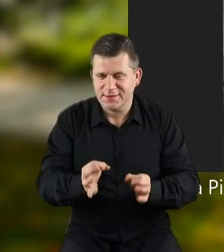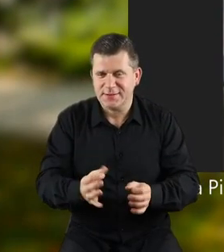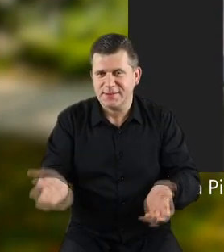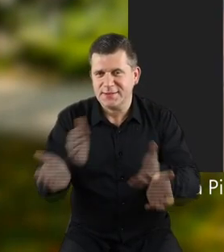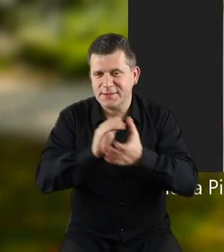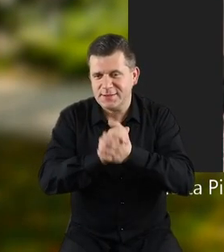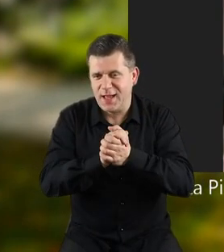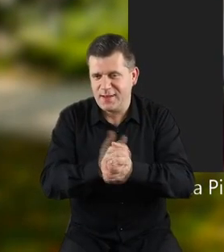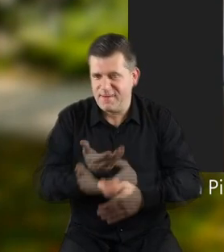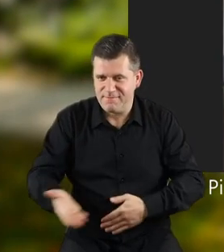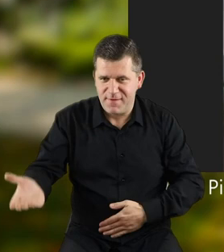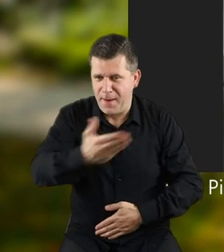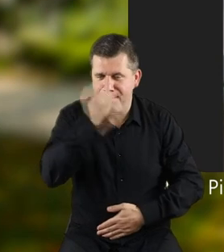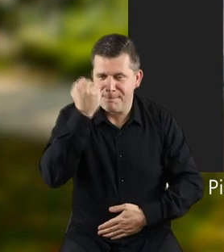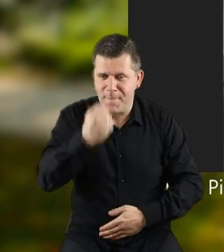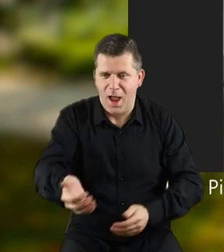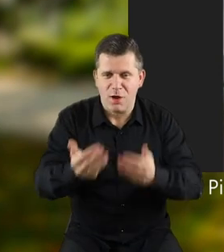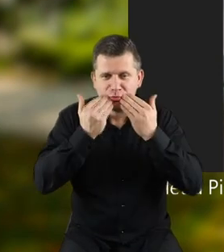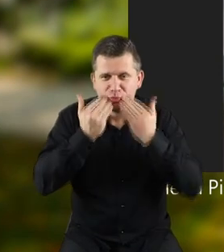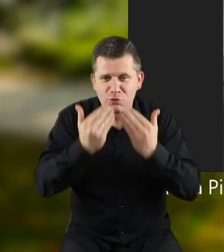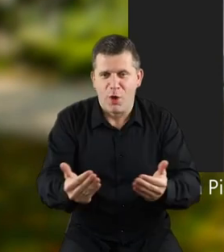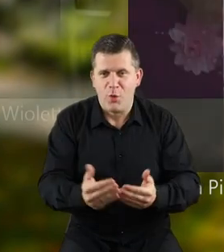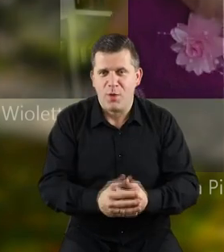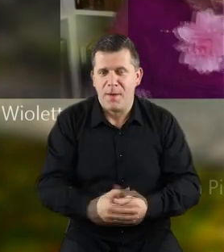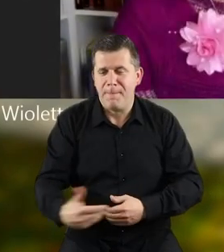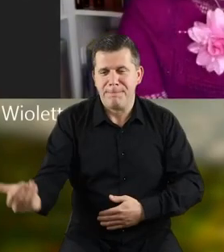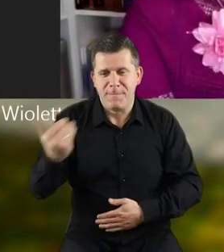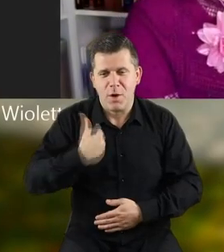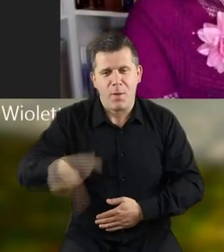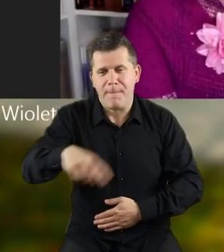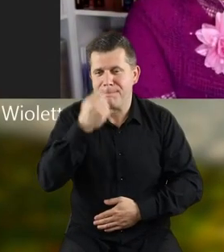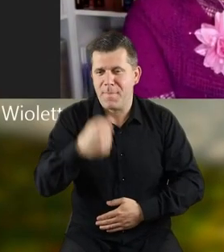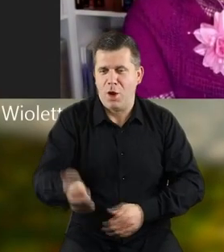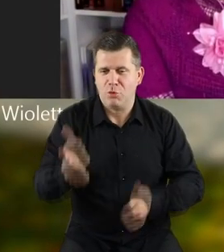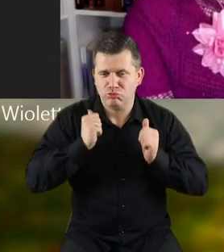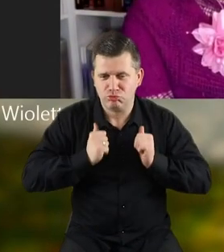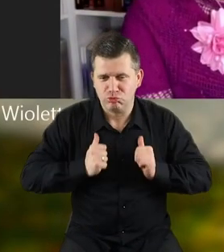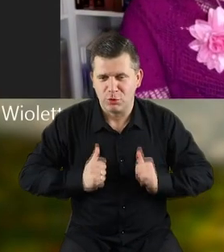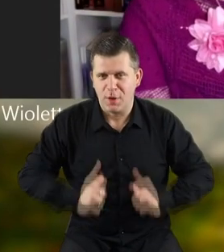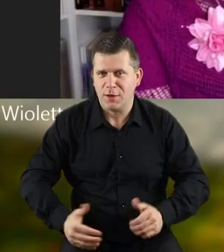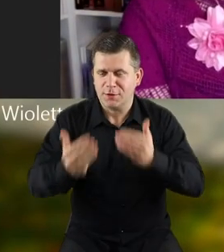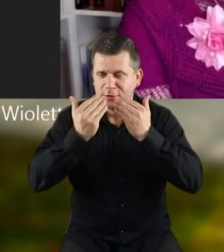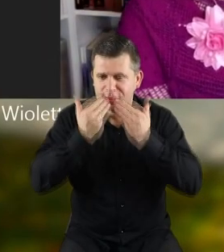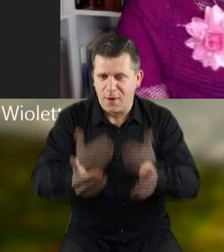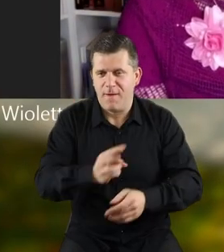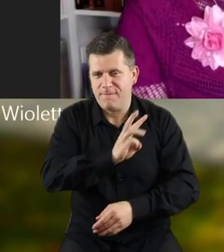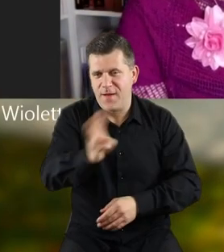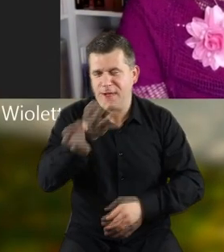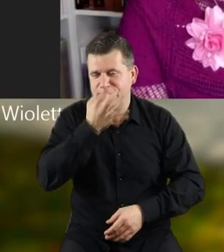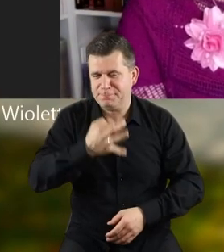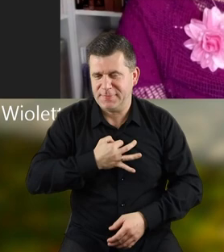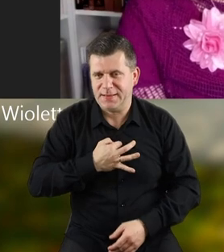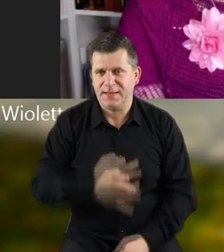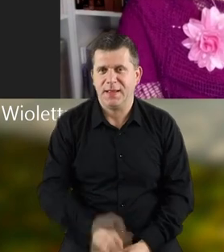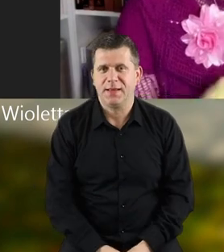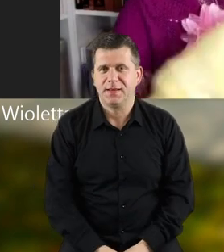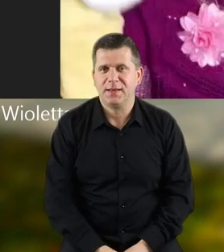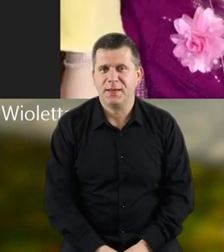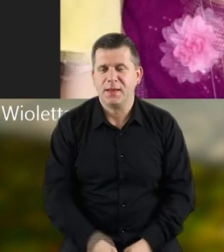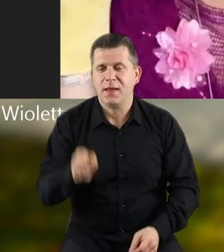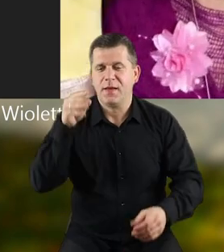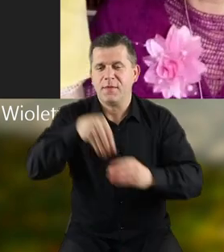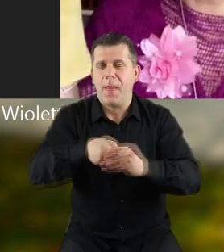dziś żegnam się już z Wami. Bardzo dziękuję, że byliście bardzo grzeczni. Bardzo dziękuję za Wasze pytania.